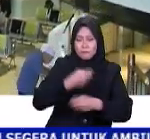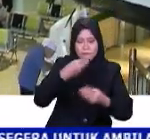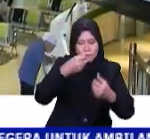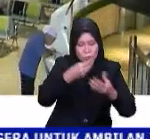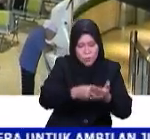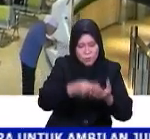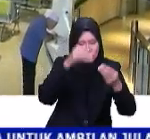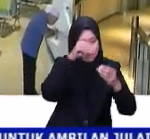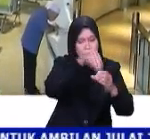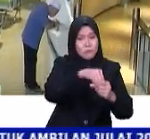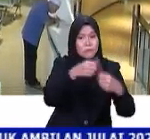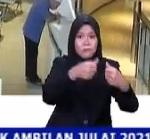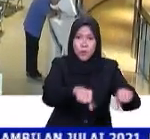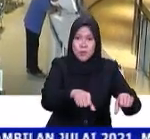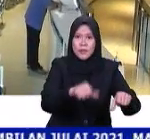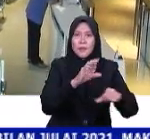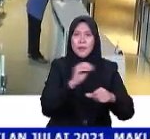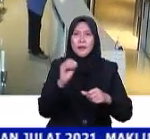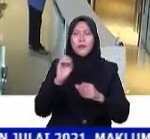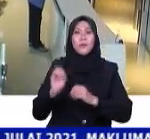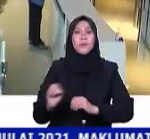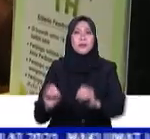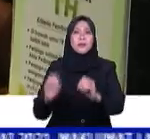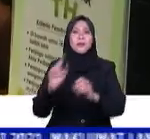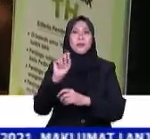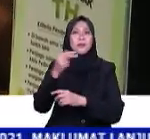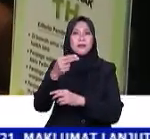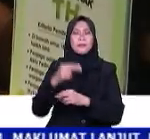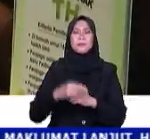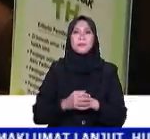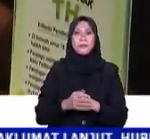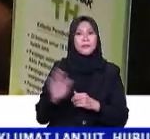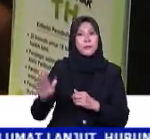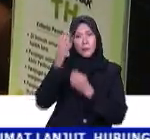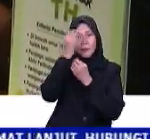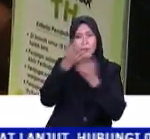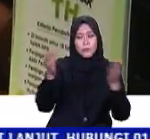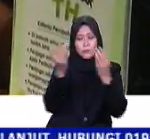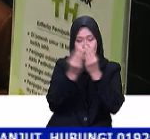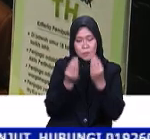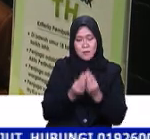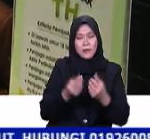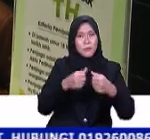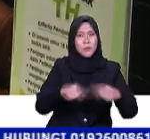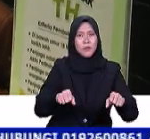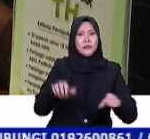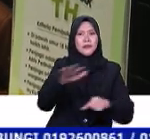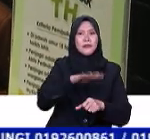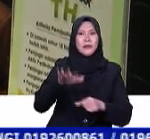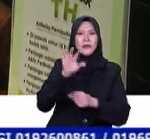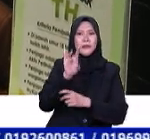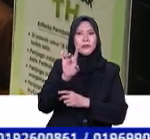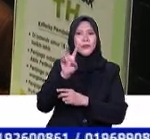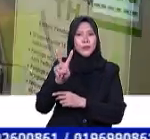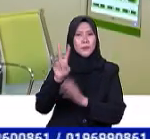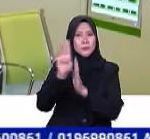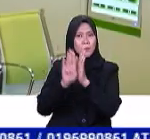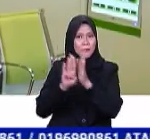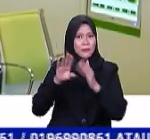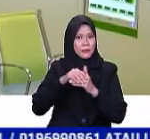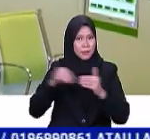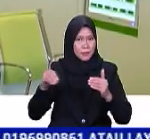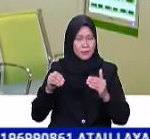mahupun urusan berkenaan operasi TH. TH memaklumkan jumlah deposit setakat ini ialah hampir RM82 bilion